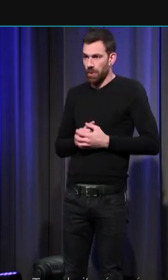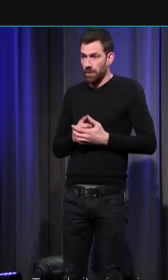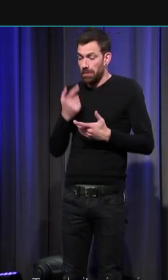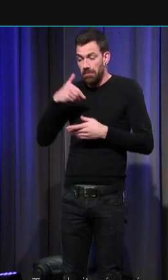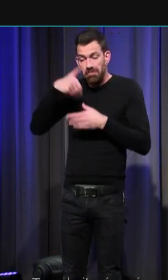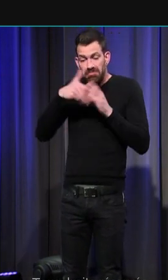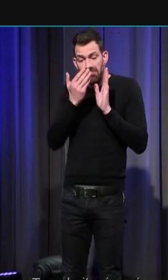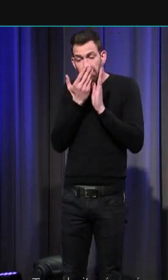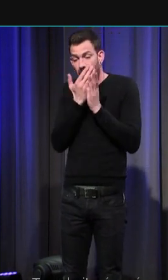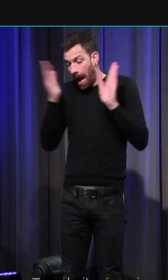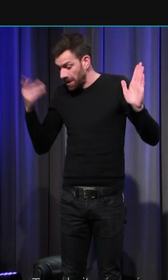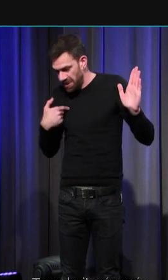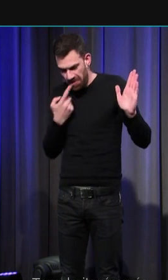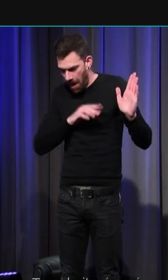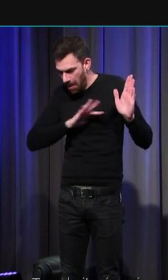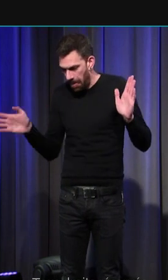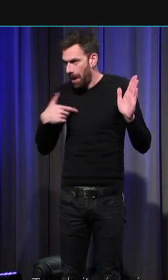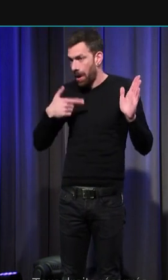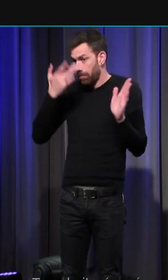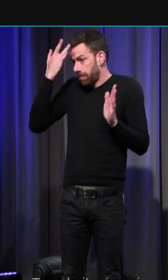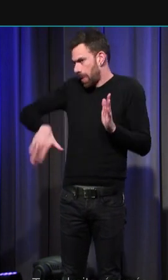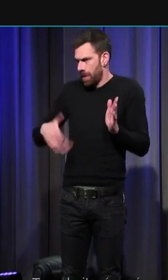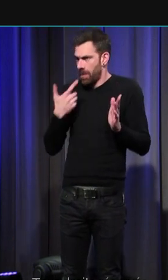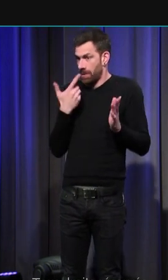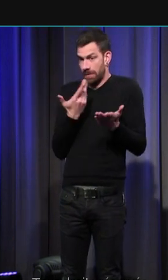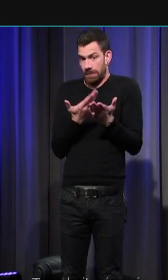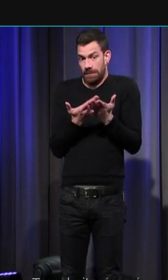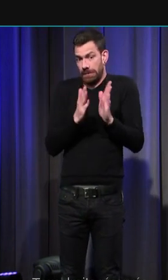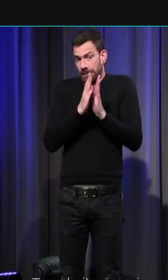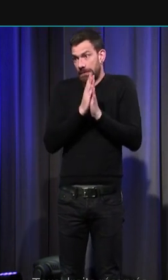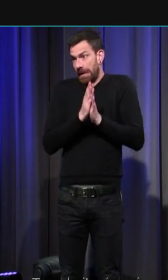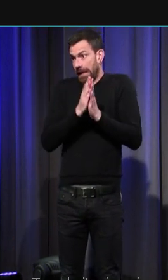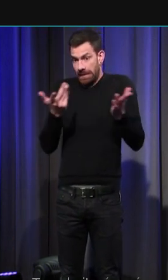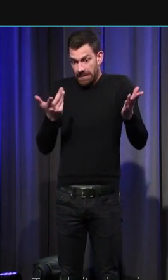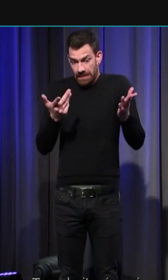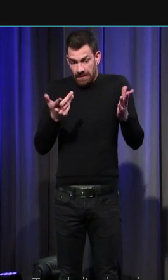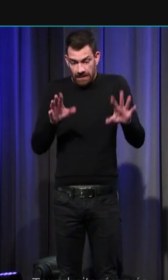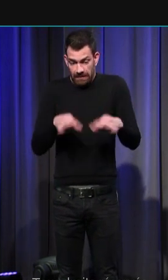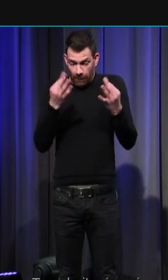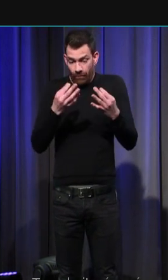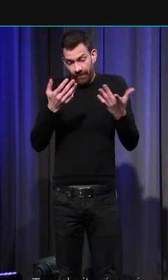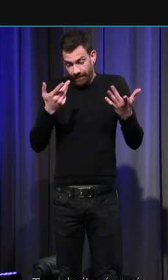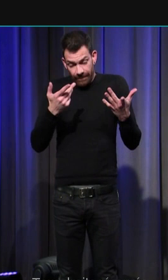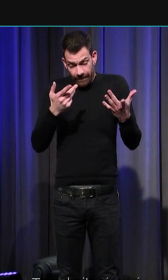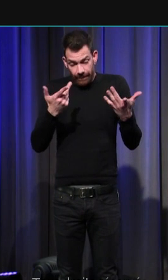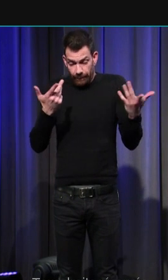les archives on ne la connaît pas et là on est vraiment confronté à la seule connaissance du lieu qu'on peut avoir par l'archéologie